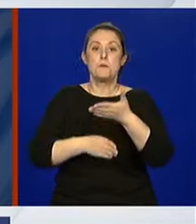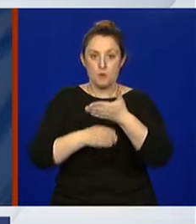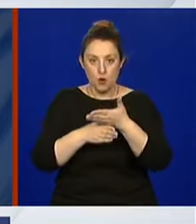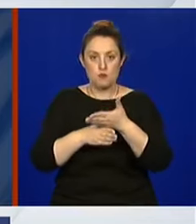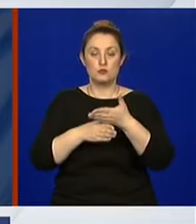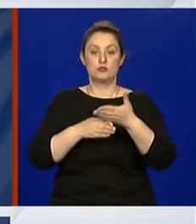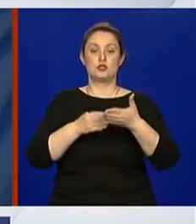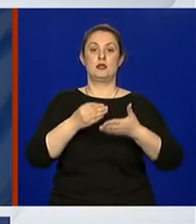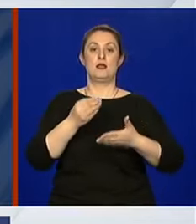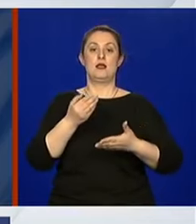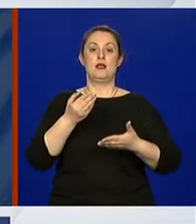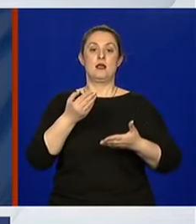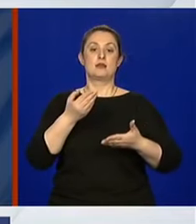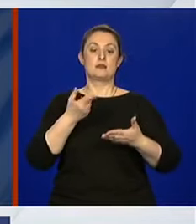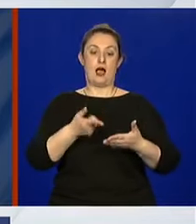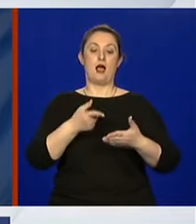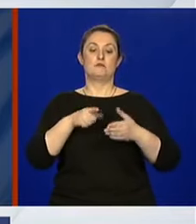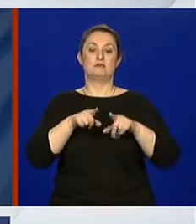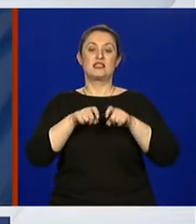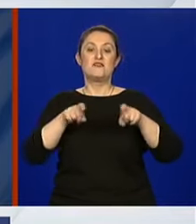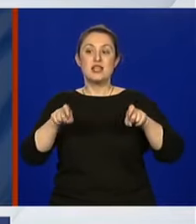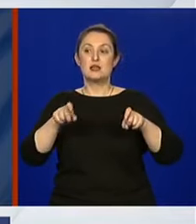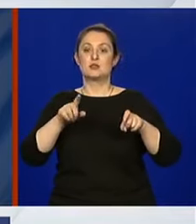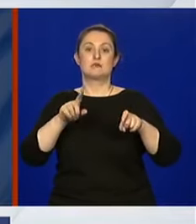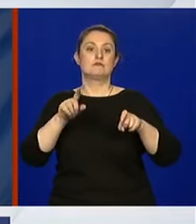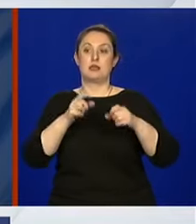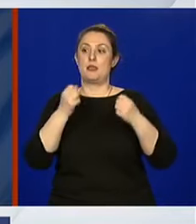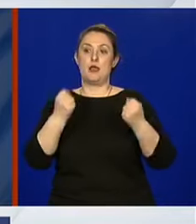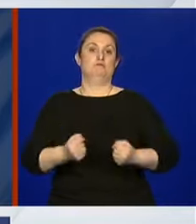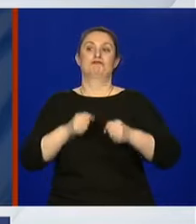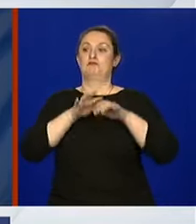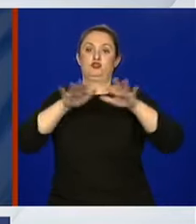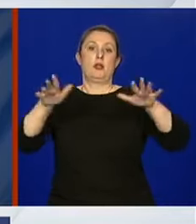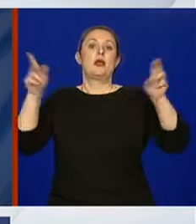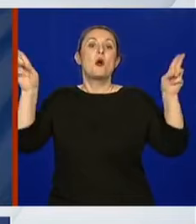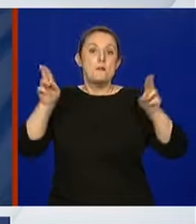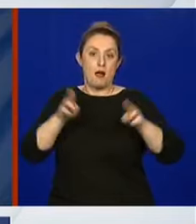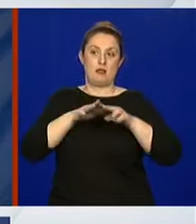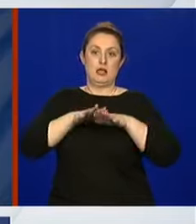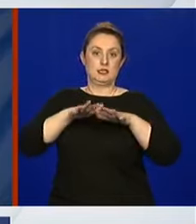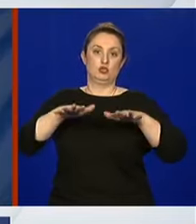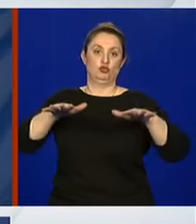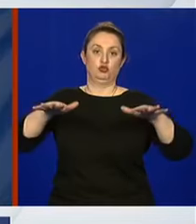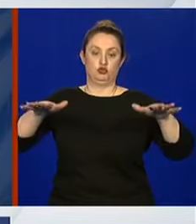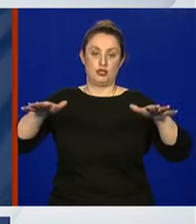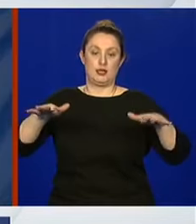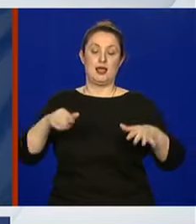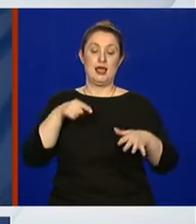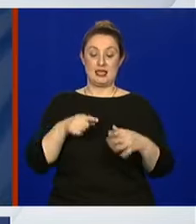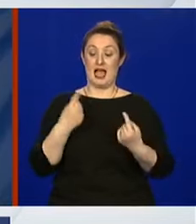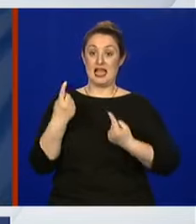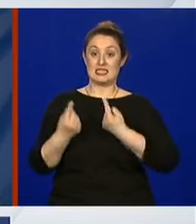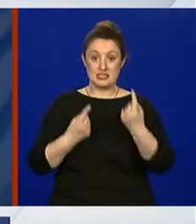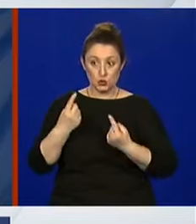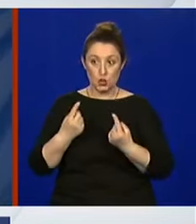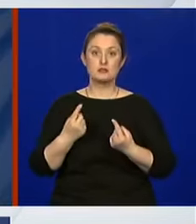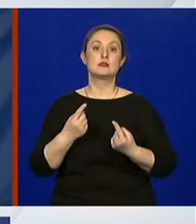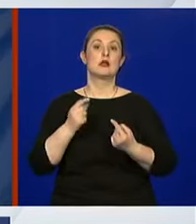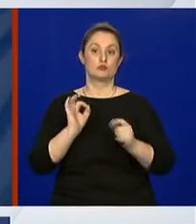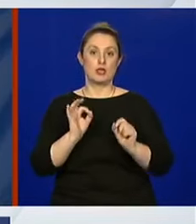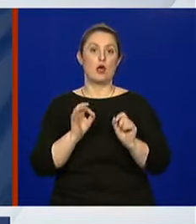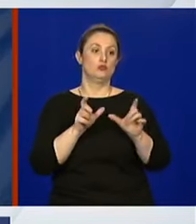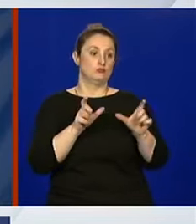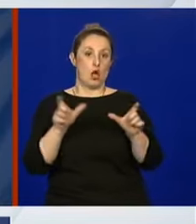virus sporije, širi i da nam situacija bude epidemiološki kontrolabilna